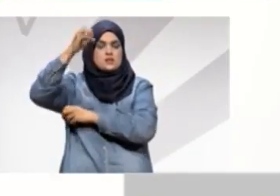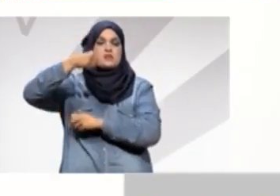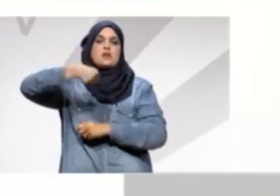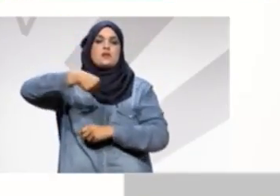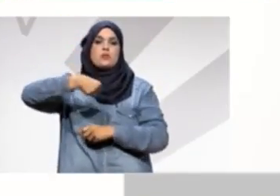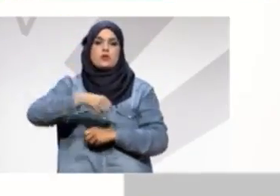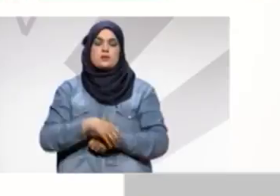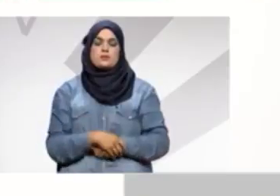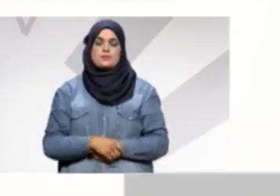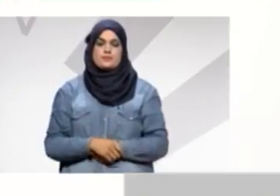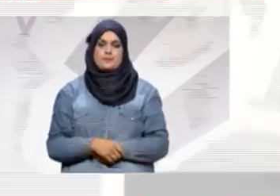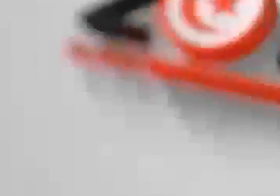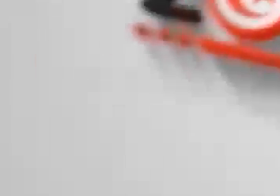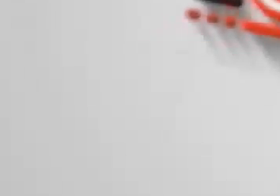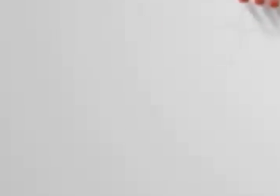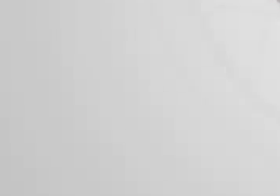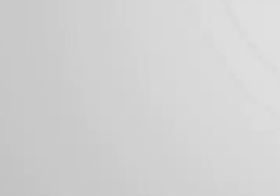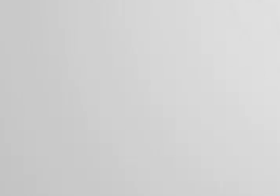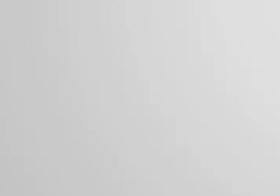وبركاته